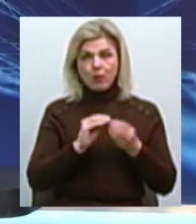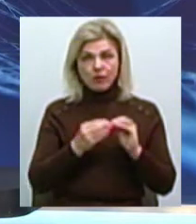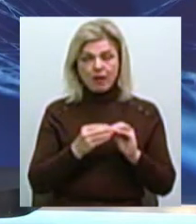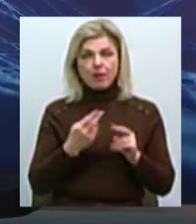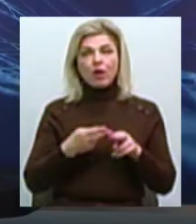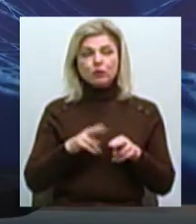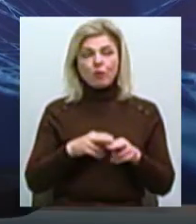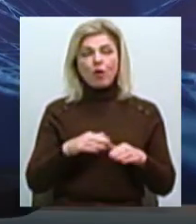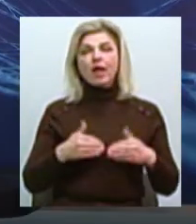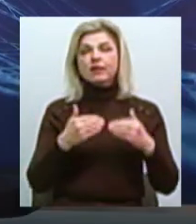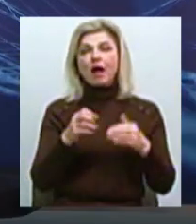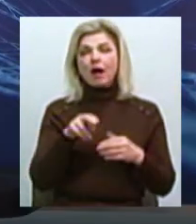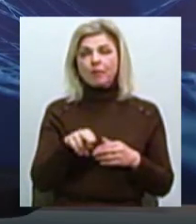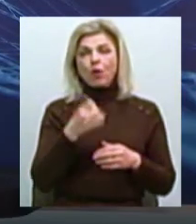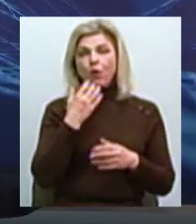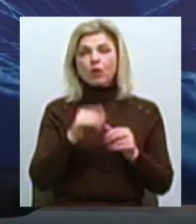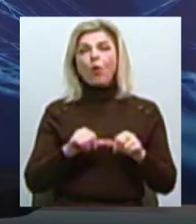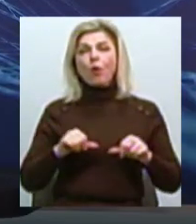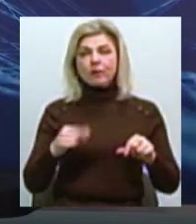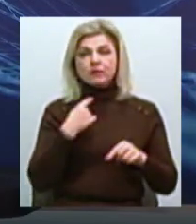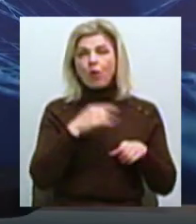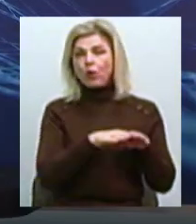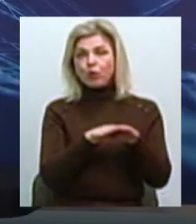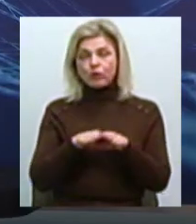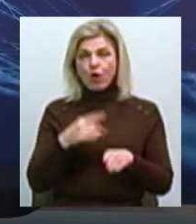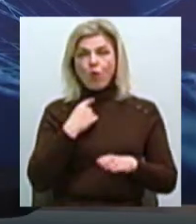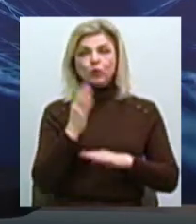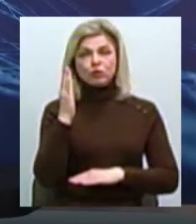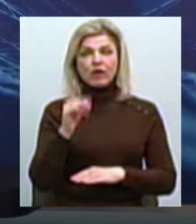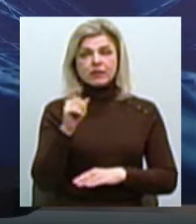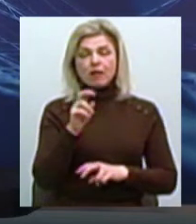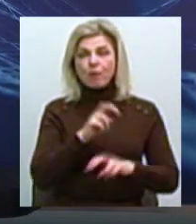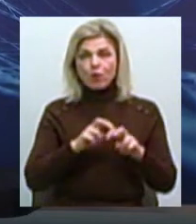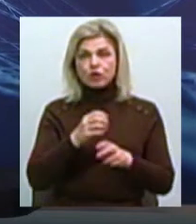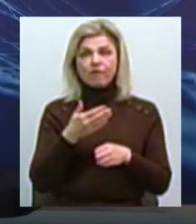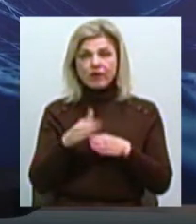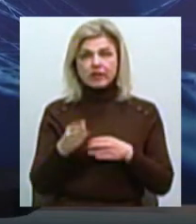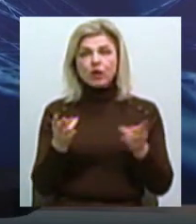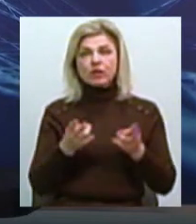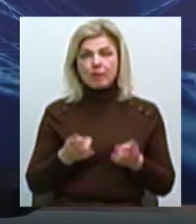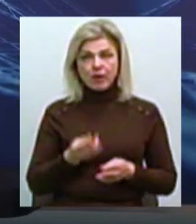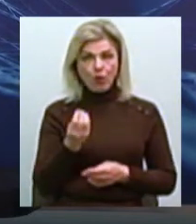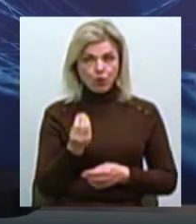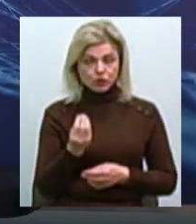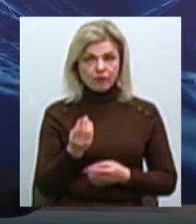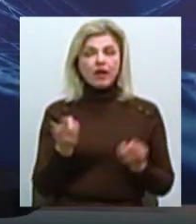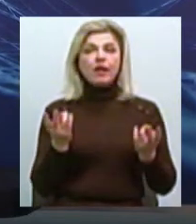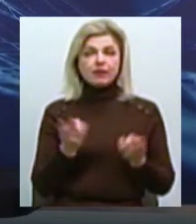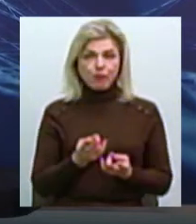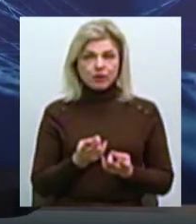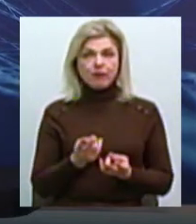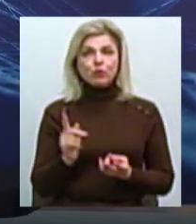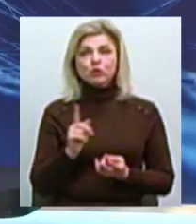наступним етапом, після того, як комісія сьогодні одноголосно проголосувала за пошук і виділення необхідних коштів Потрібно, щоб